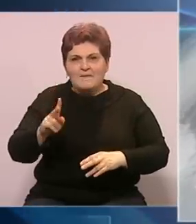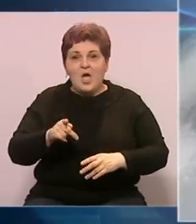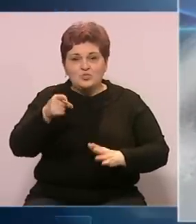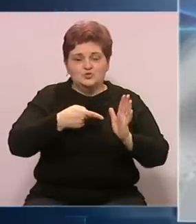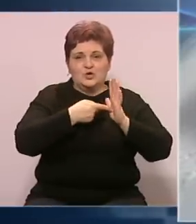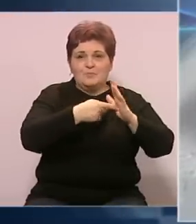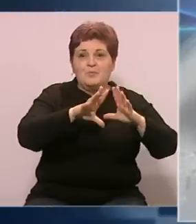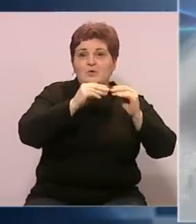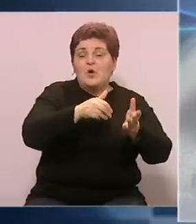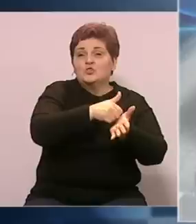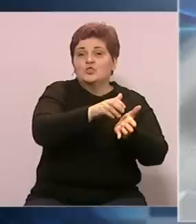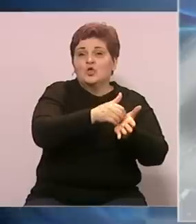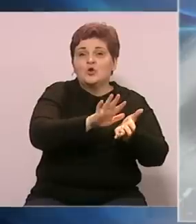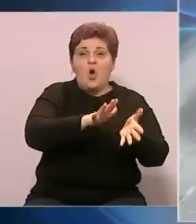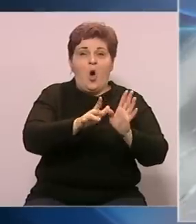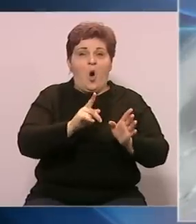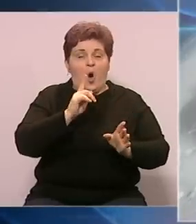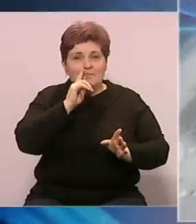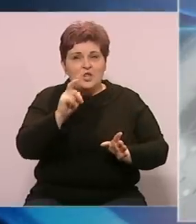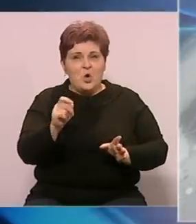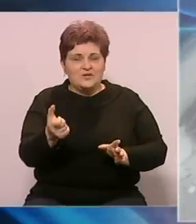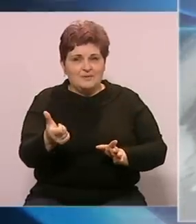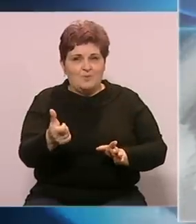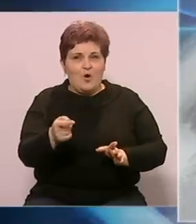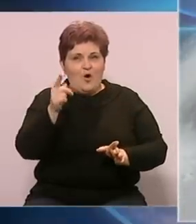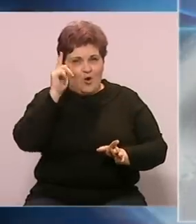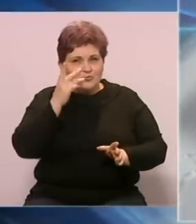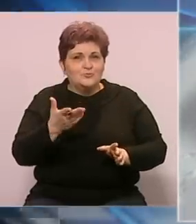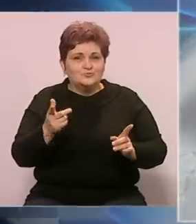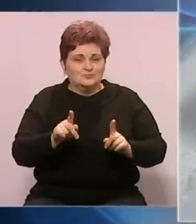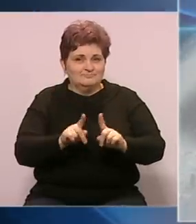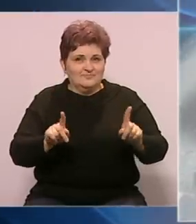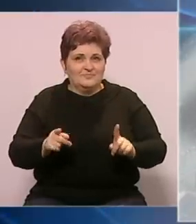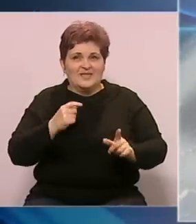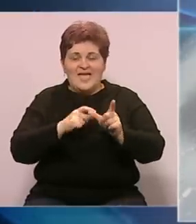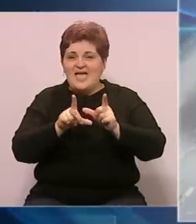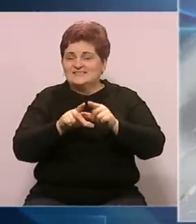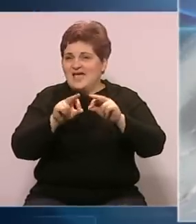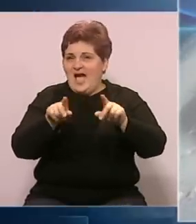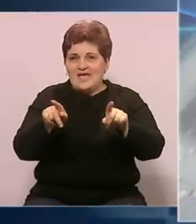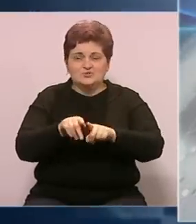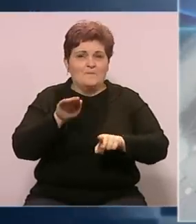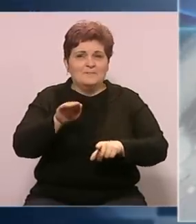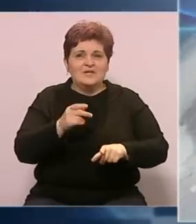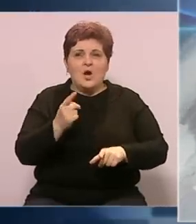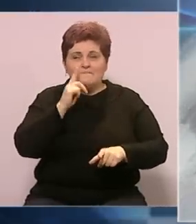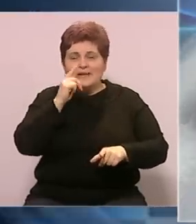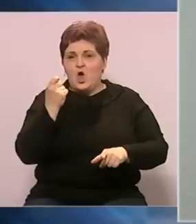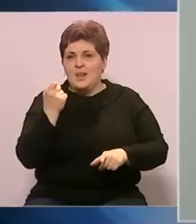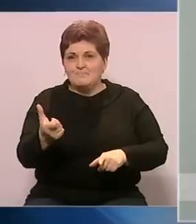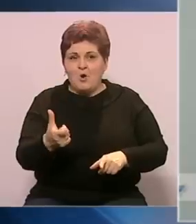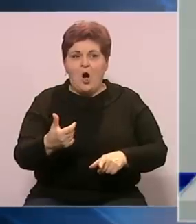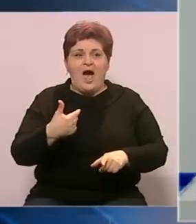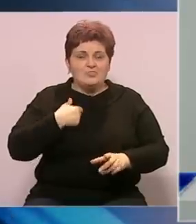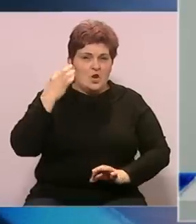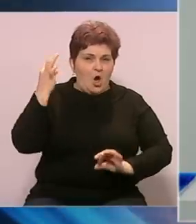skazali sve ukupno troškova oko milion i po. Dakle, tu su zaista značajne odstupanje. Također i kod SDA oni su prijavili milion i po dok je